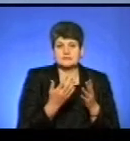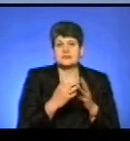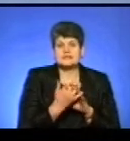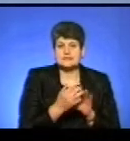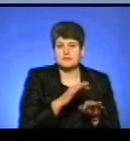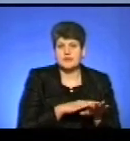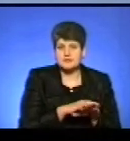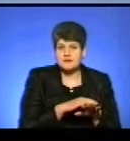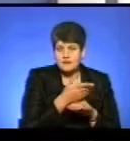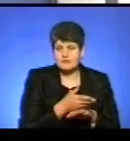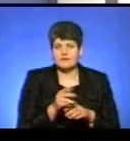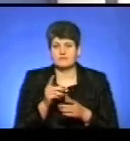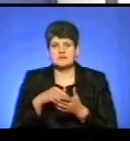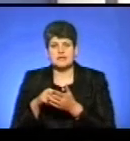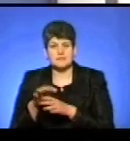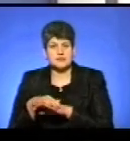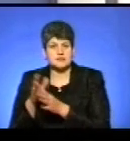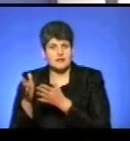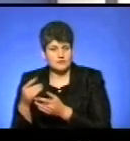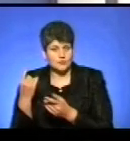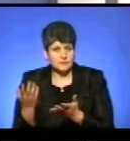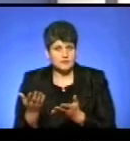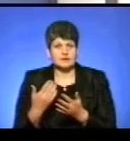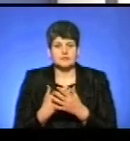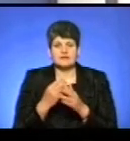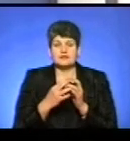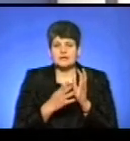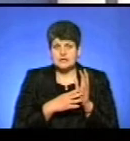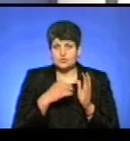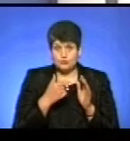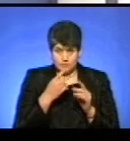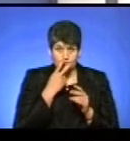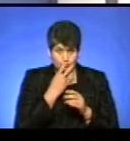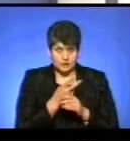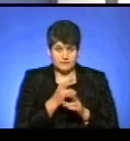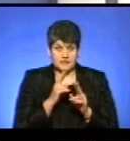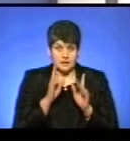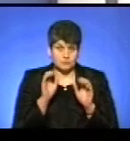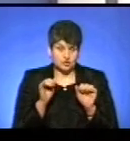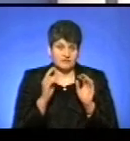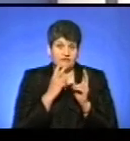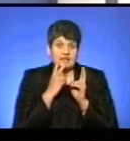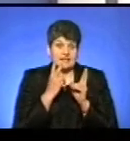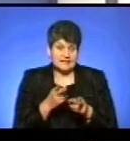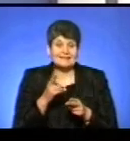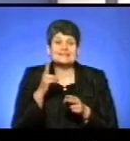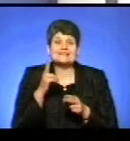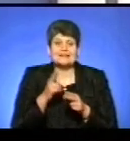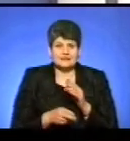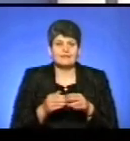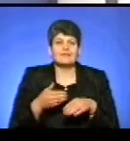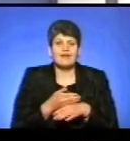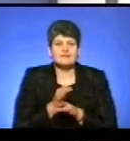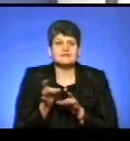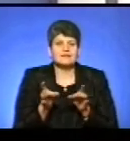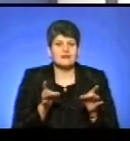таким. Тобто, вже в 2019 році ми подивимося, як могла би виглядати завершена децентралізація